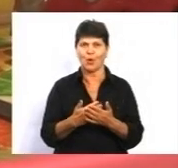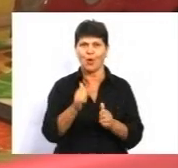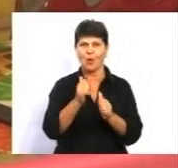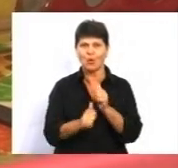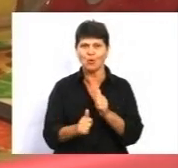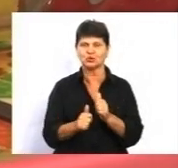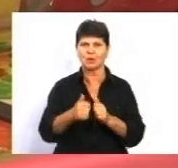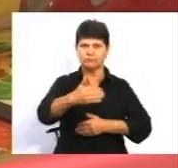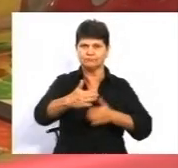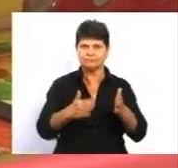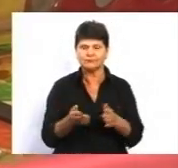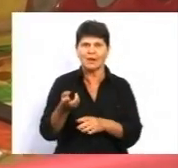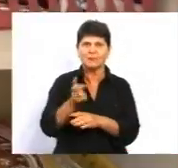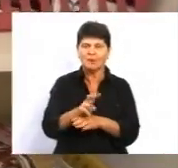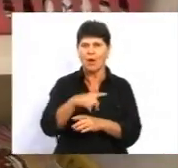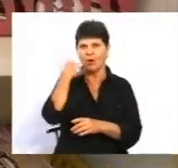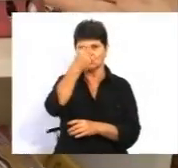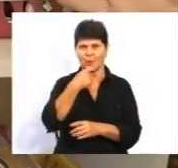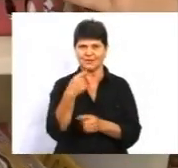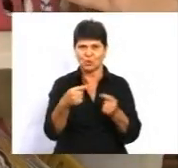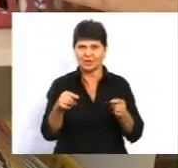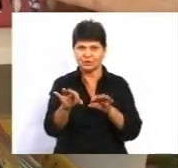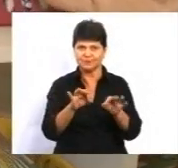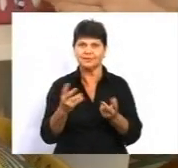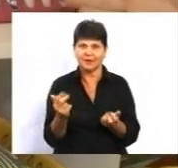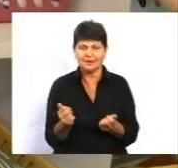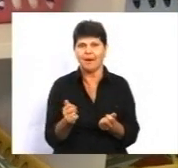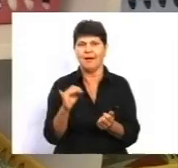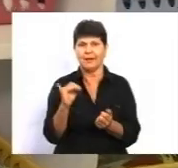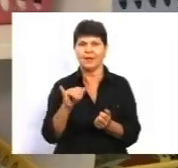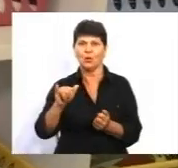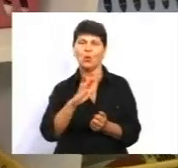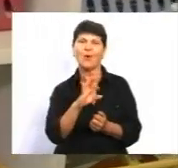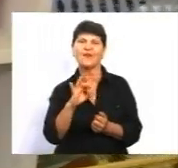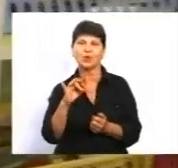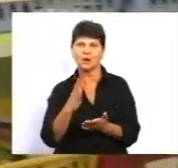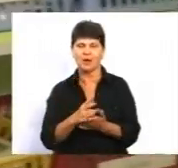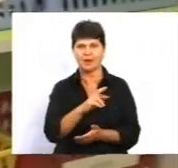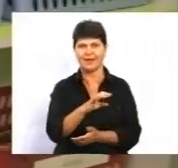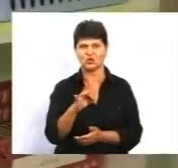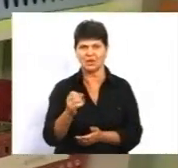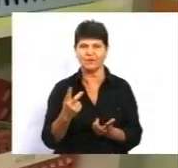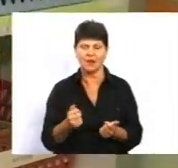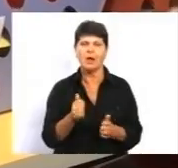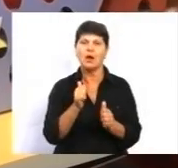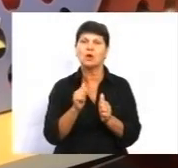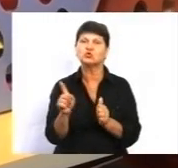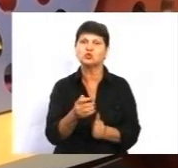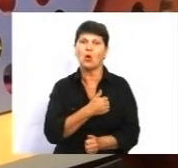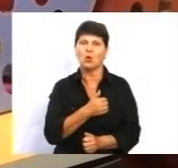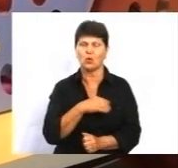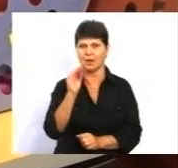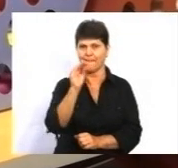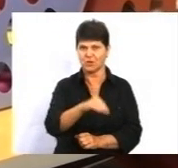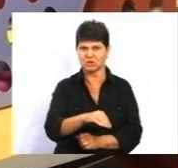бокс, в якому знаходяться особисту його речі? Так, так, так. І у Вероніки так само, у Ярославе? Так, так. Вони, що захотять, сюди поставити,